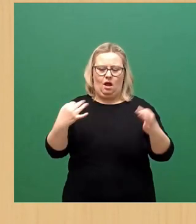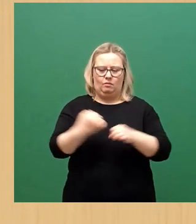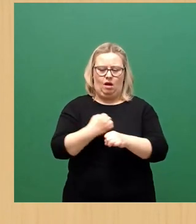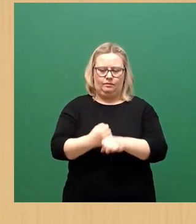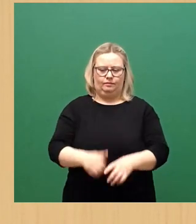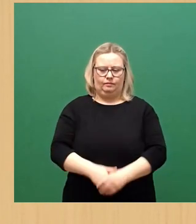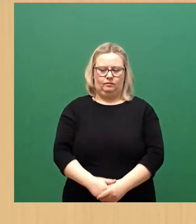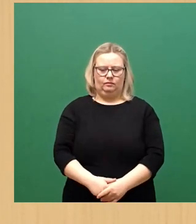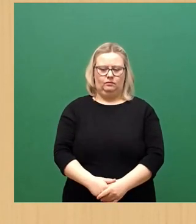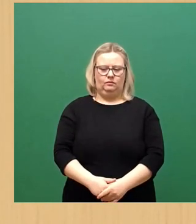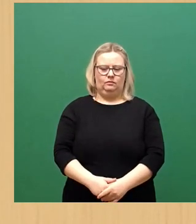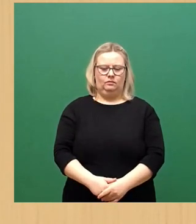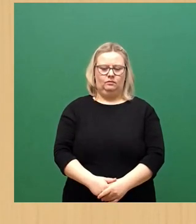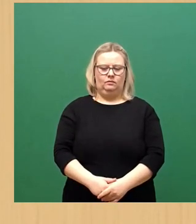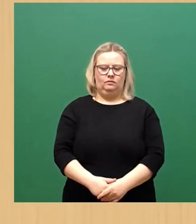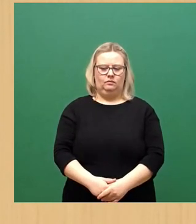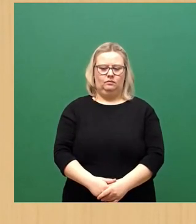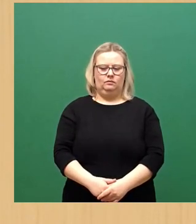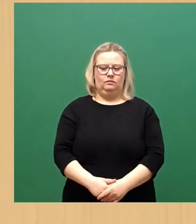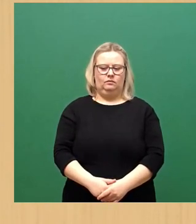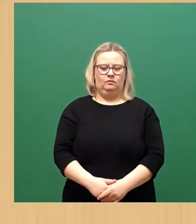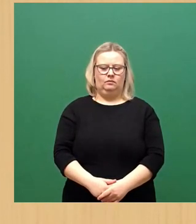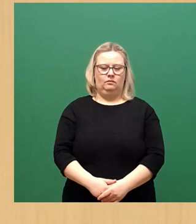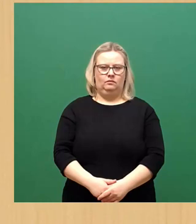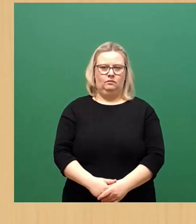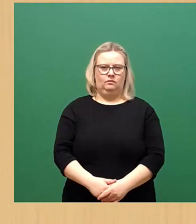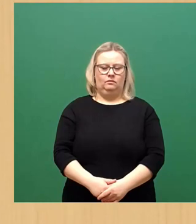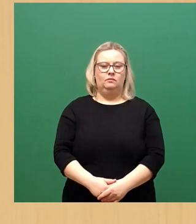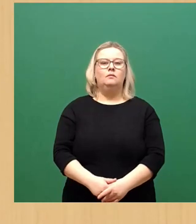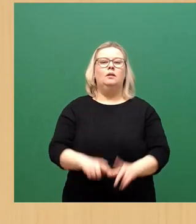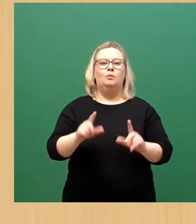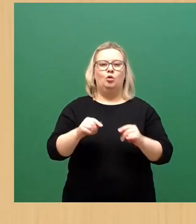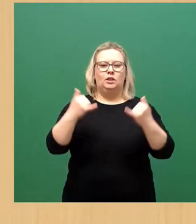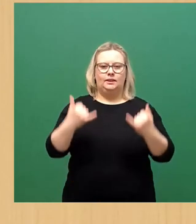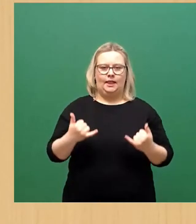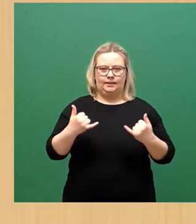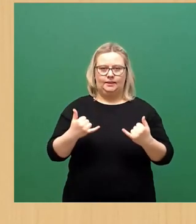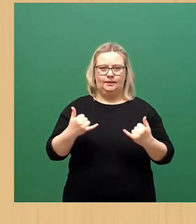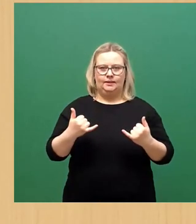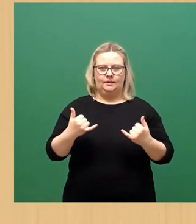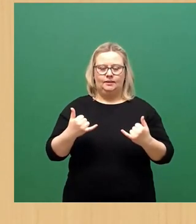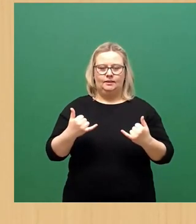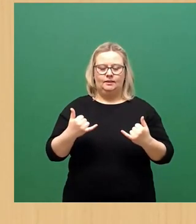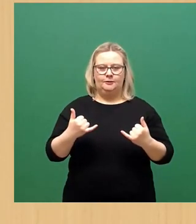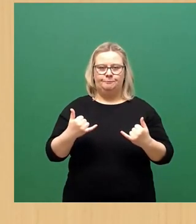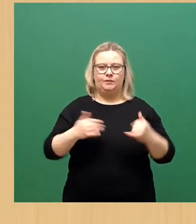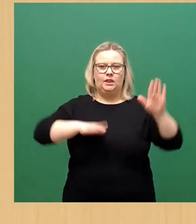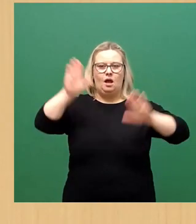So, und damit kommen wir jetzt in den Part der Abstimmung.